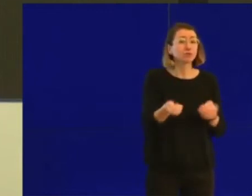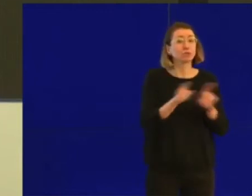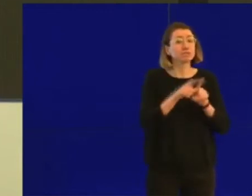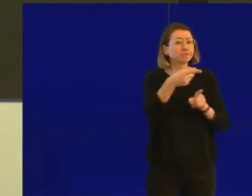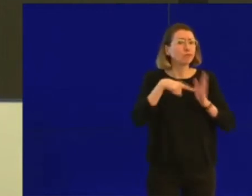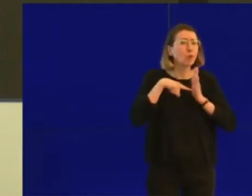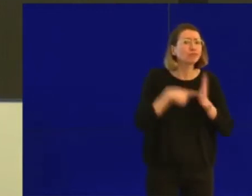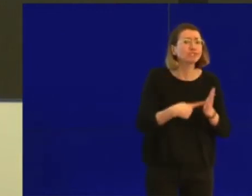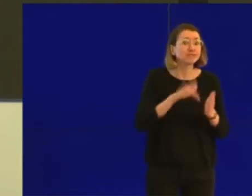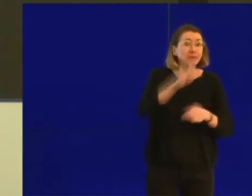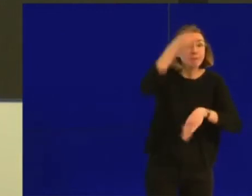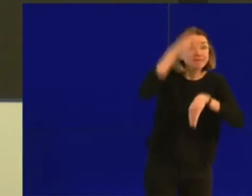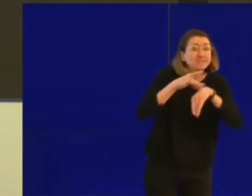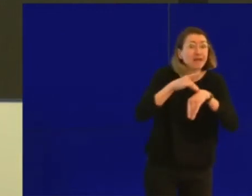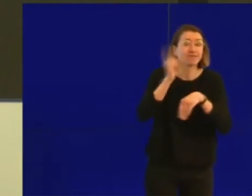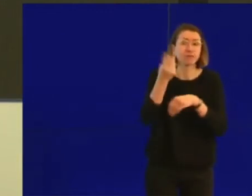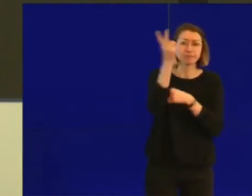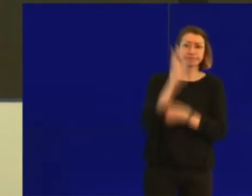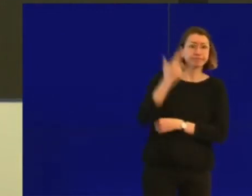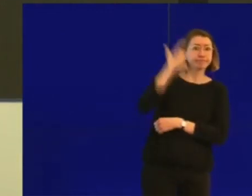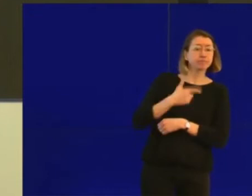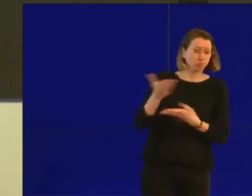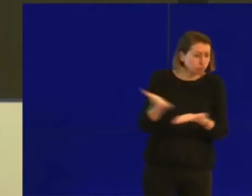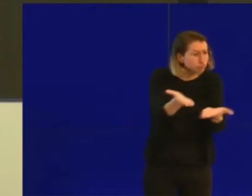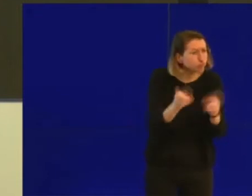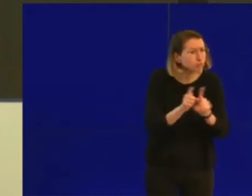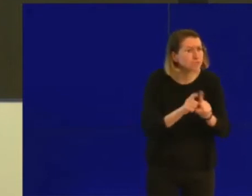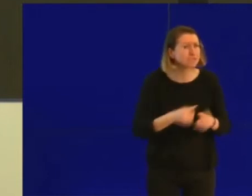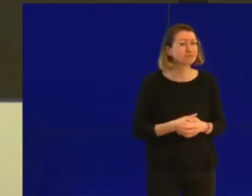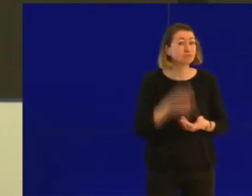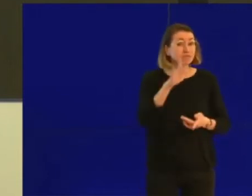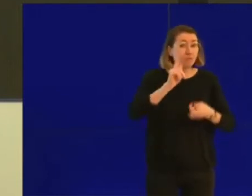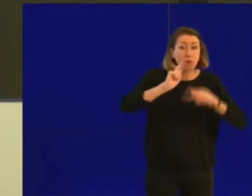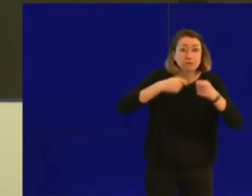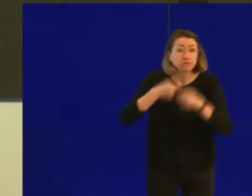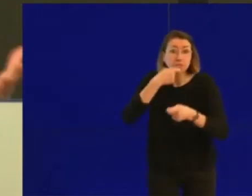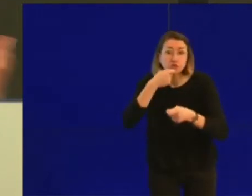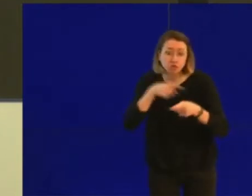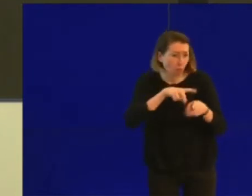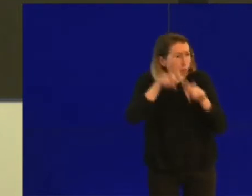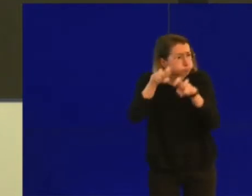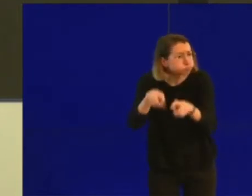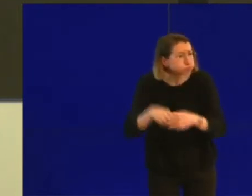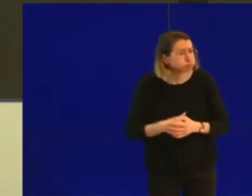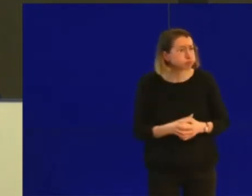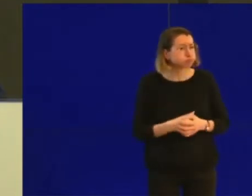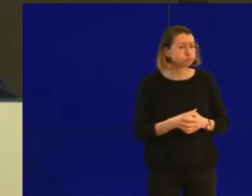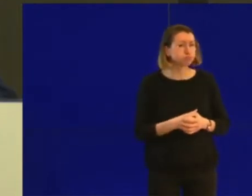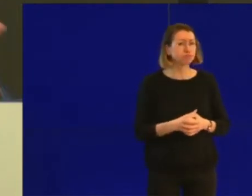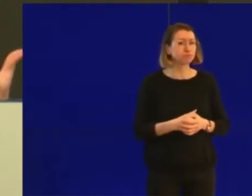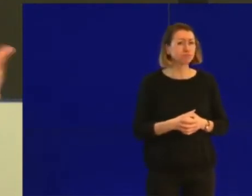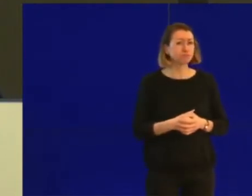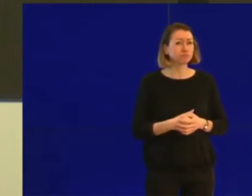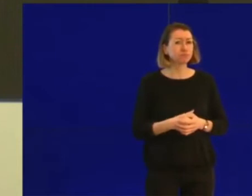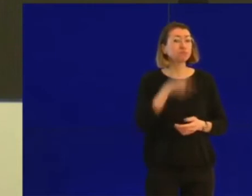chez le docteur, chez le médecin, si vous voulez aller faire des courses dans les supermarchés, aller à la poste, à la banque,